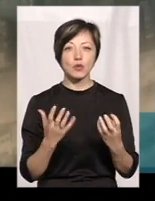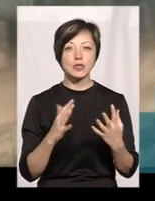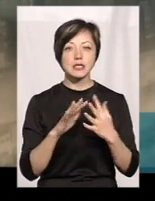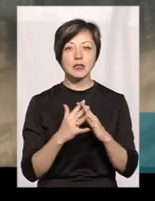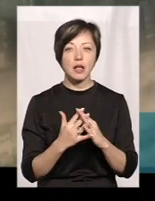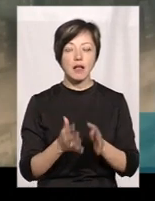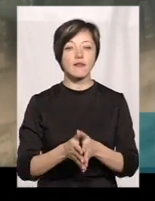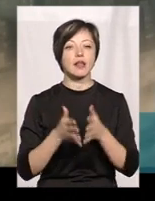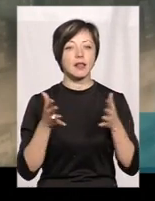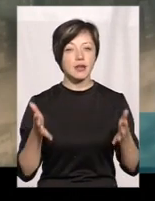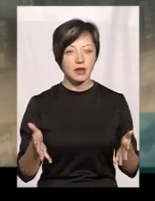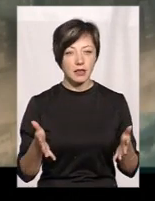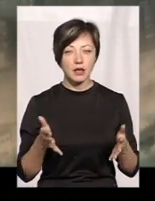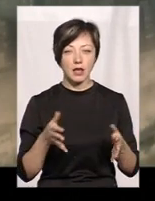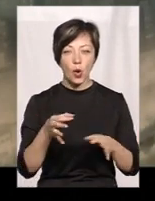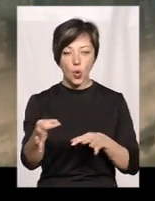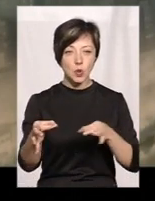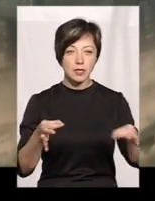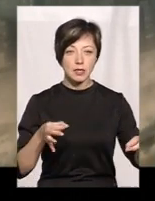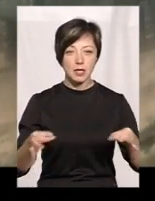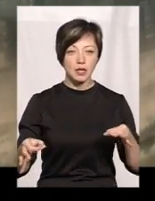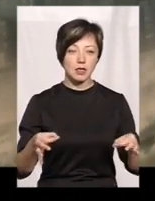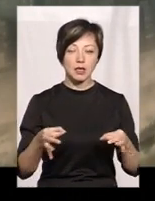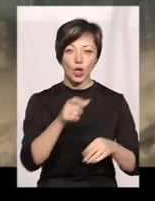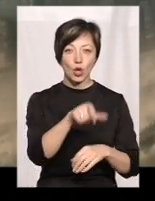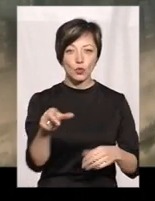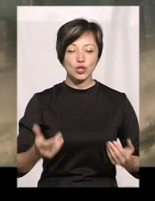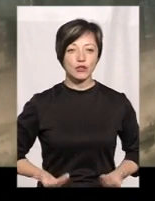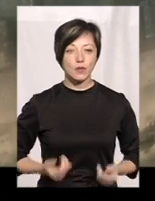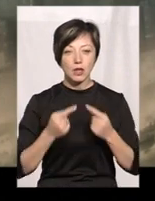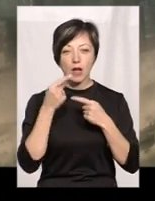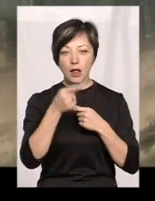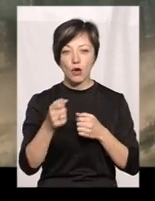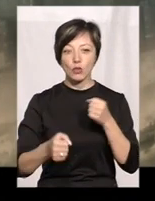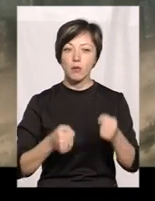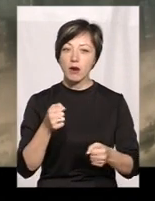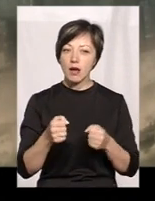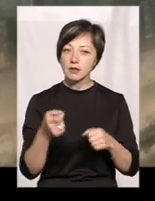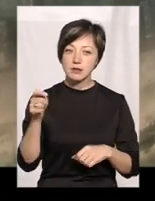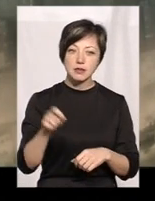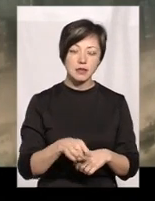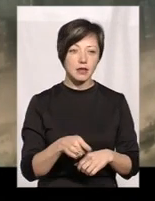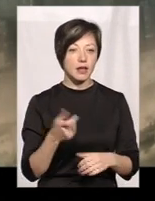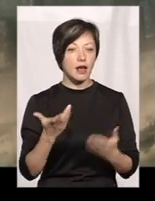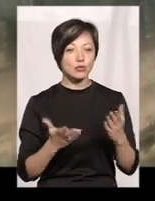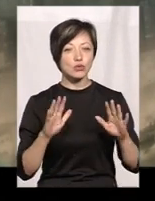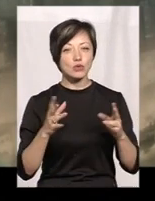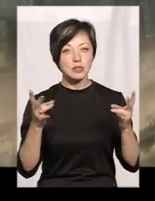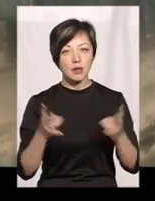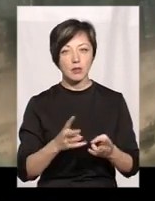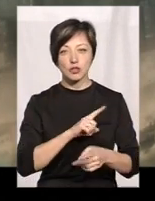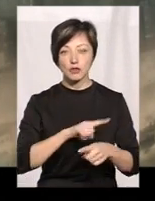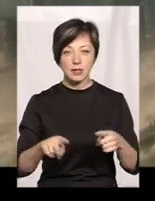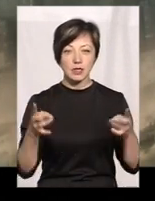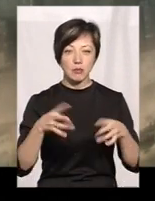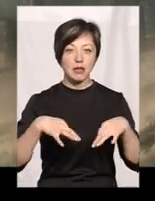великі, розкидані, люди живуть далеко, і добратися туди, звичайно, якщо щось треба швидко, то